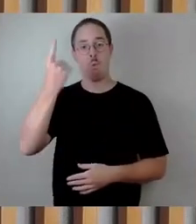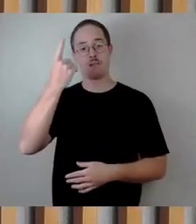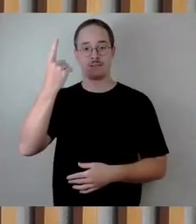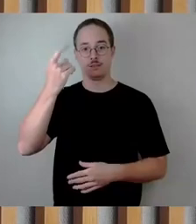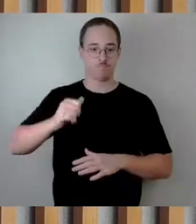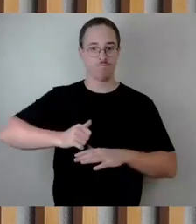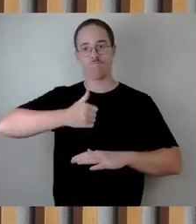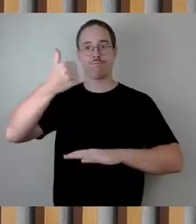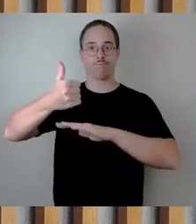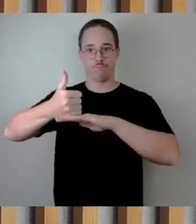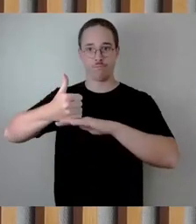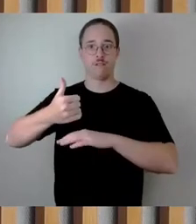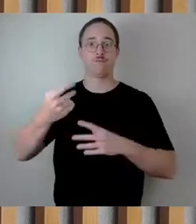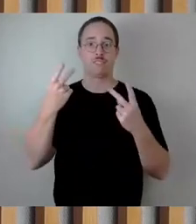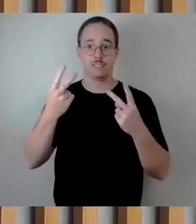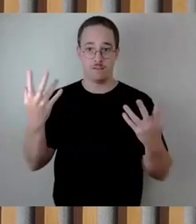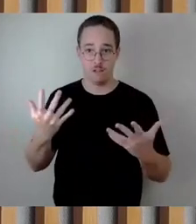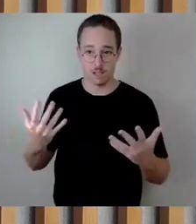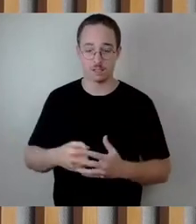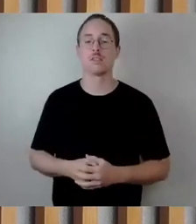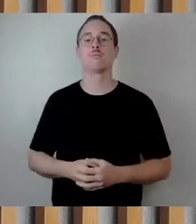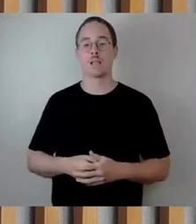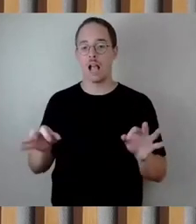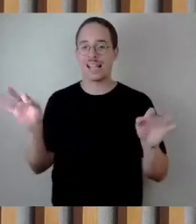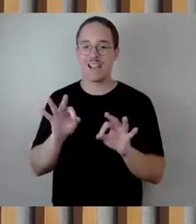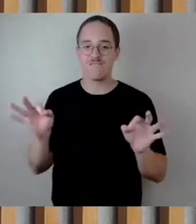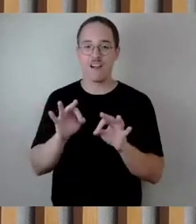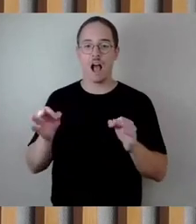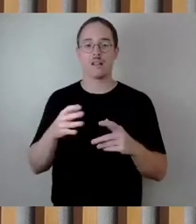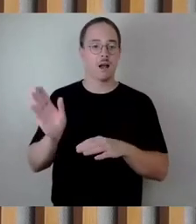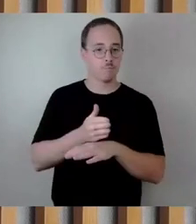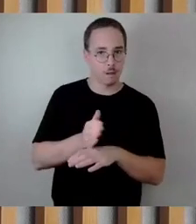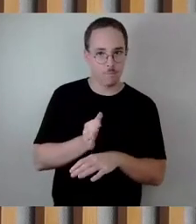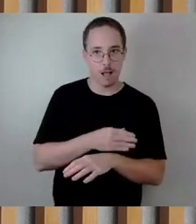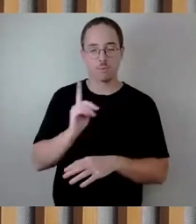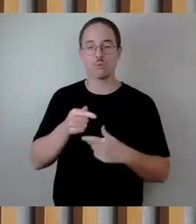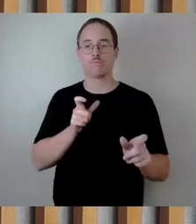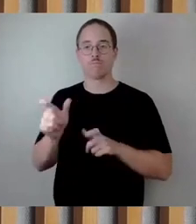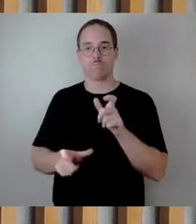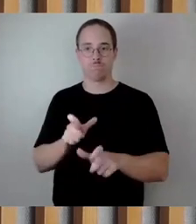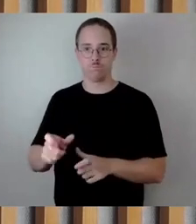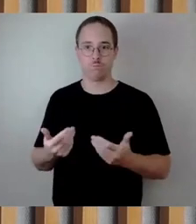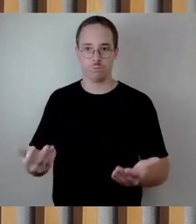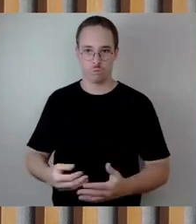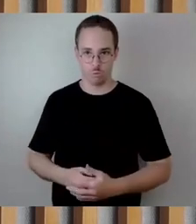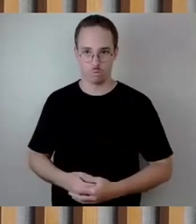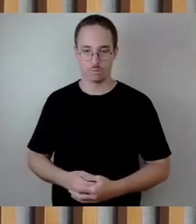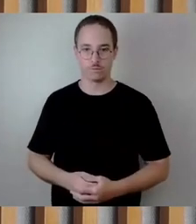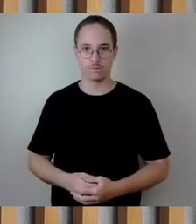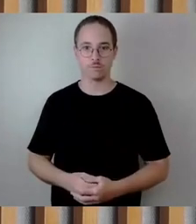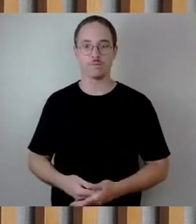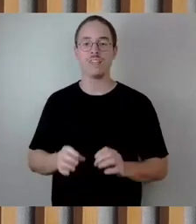Gefahrenbeseitigung und der Gefahrenabwehr und die Fragen der Aufklärung und gegebenenfalls zu ziehen der